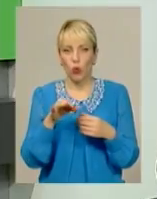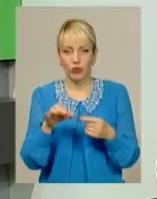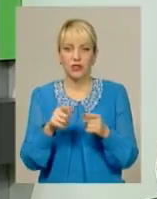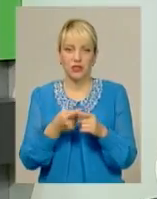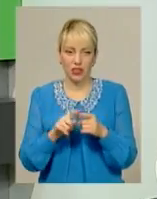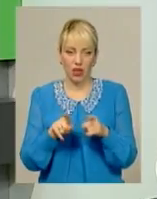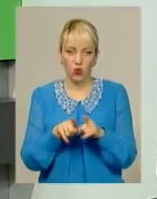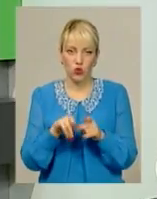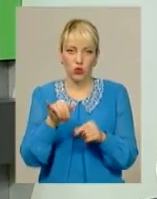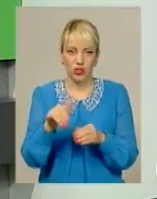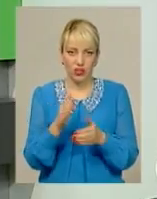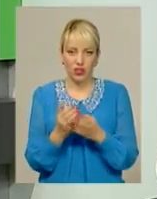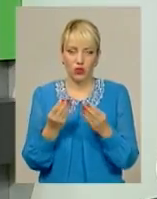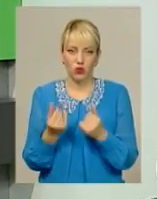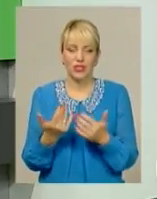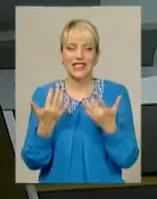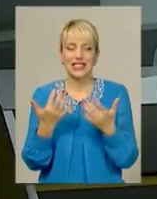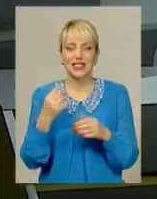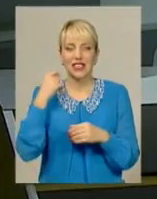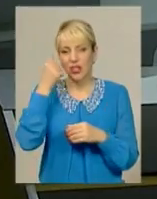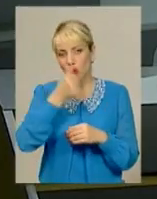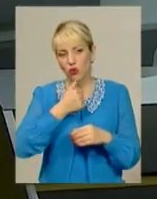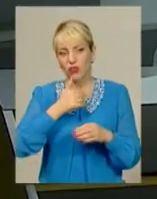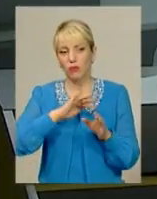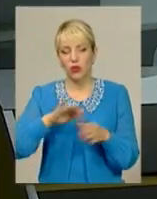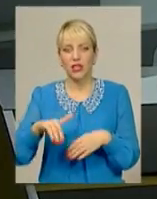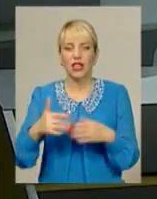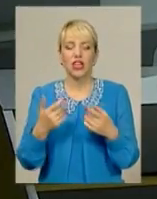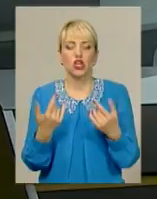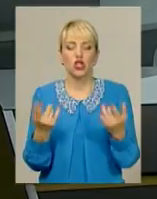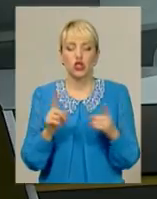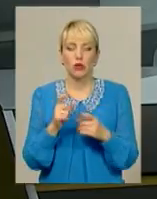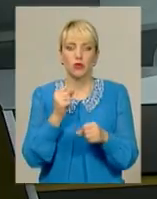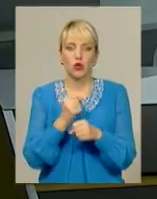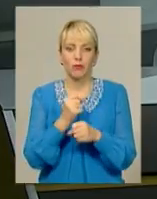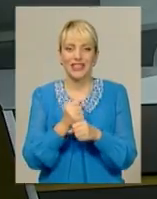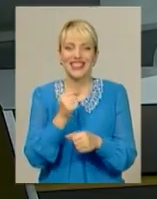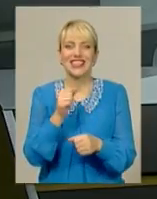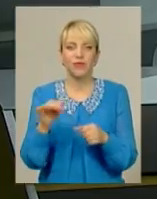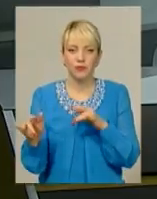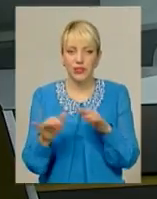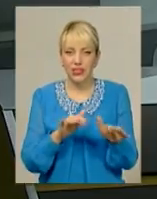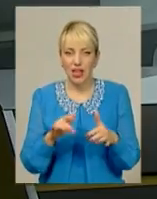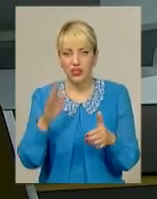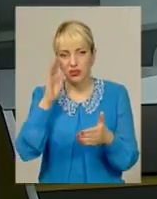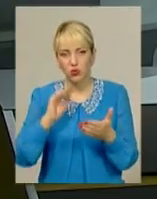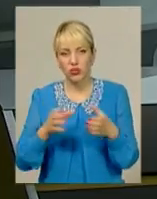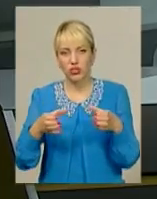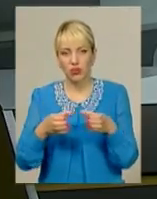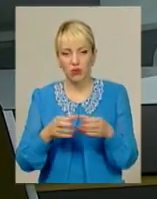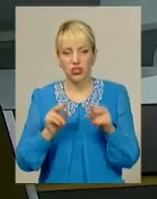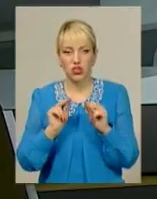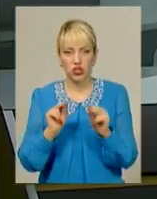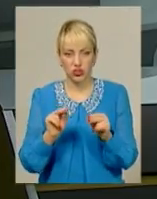вашу думку, скільки років у нас піде на те, щоби зробити діяльність політичних сил прозорою, зокрема, домогтися їхньої чесності при поданні